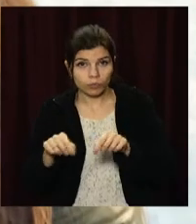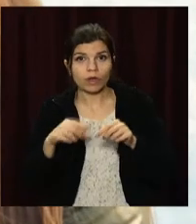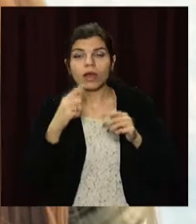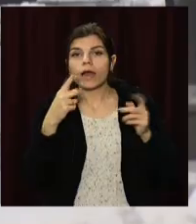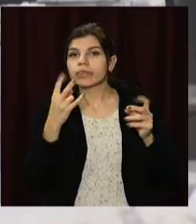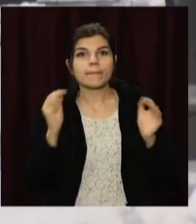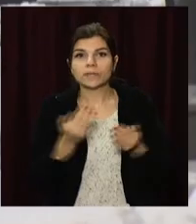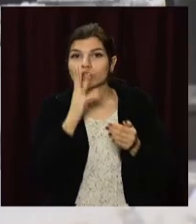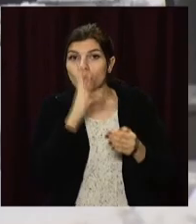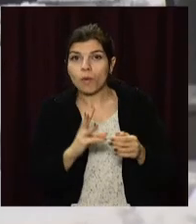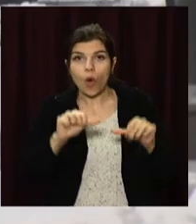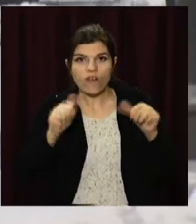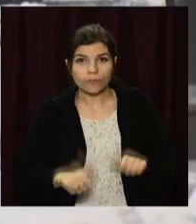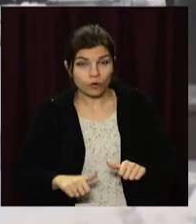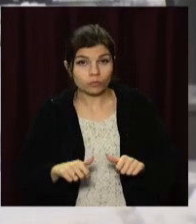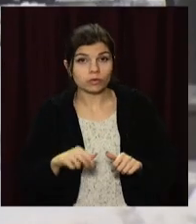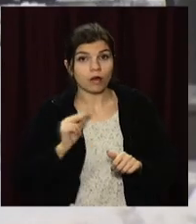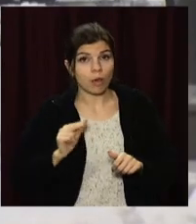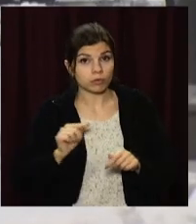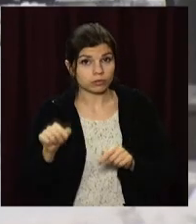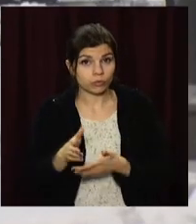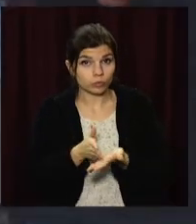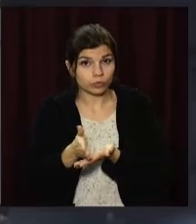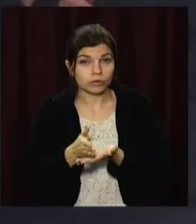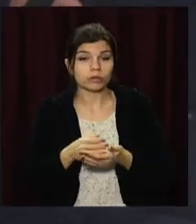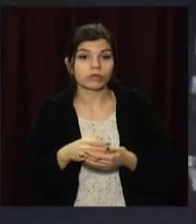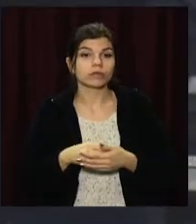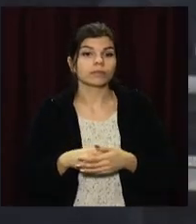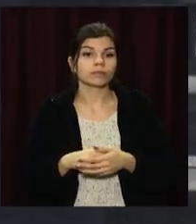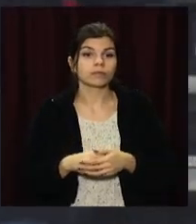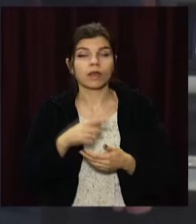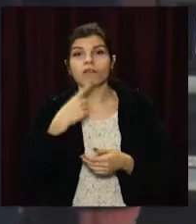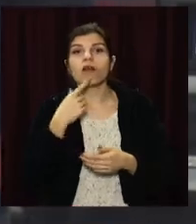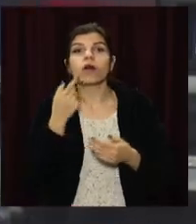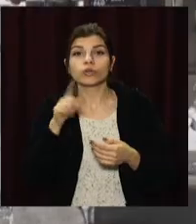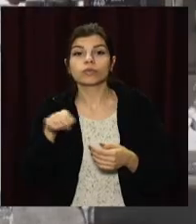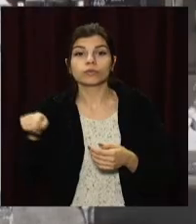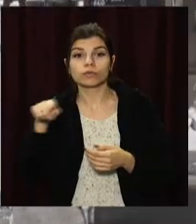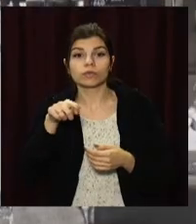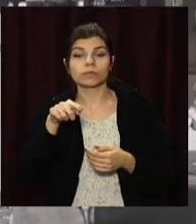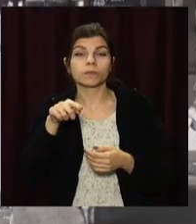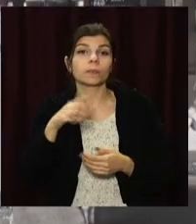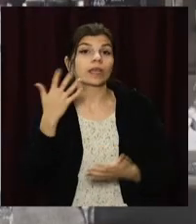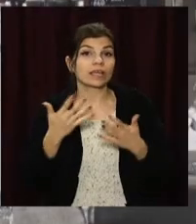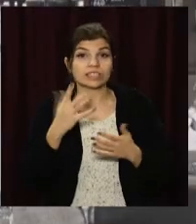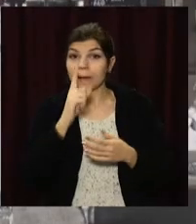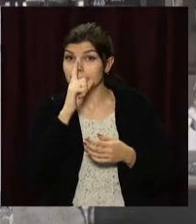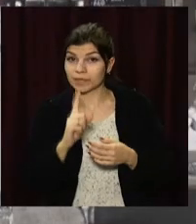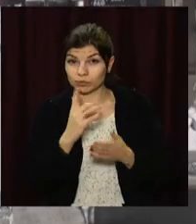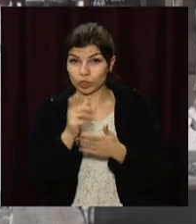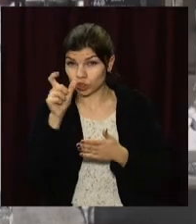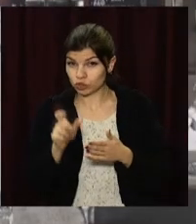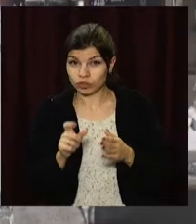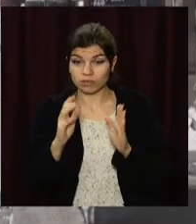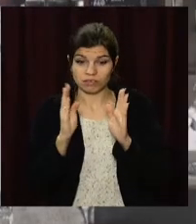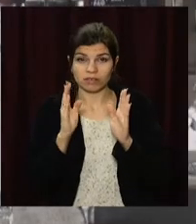На допомогу від держави можуть розраховувати і наймані працівники. Одна з умов, якщо місячна зарплата не